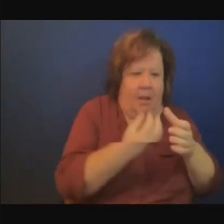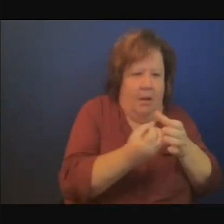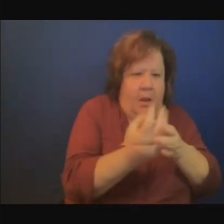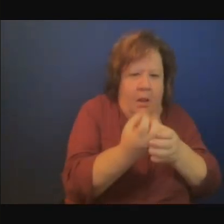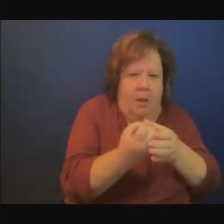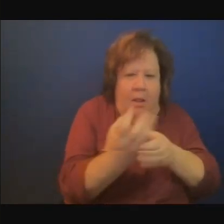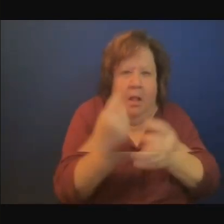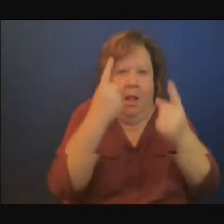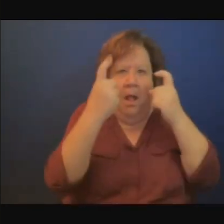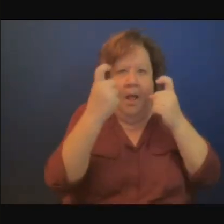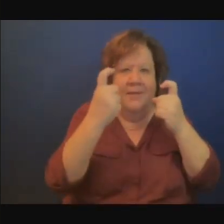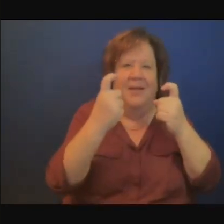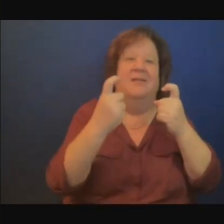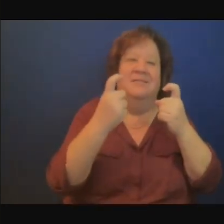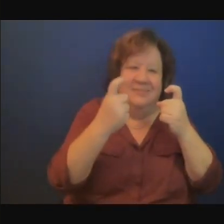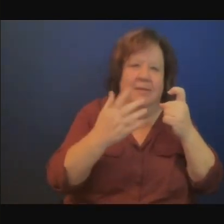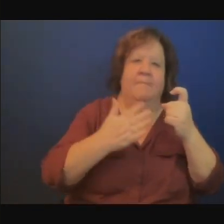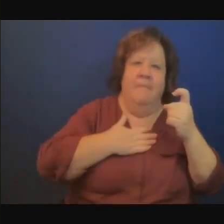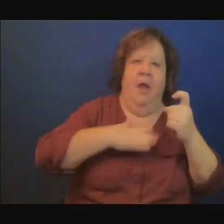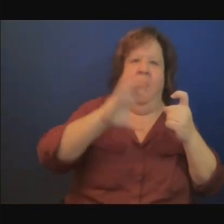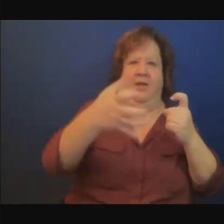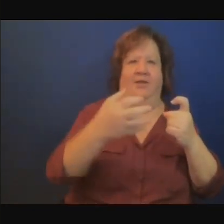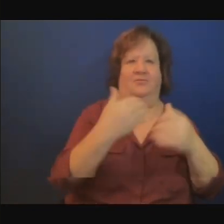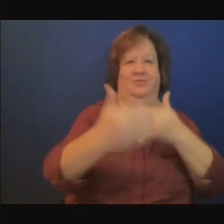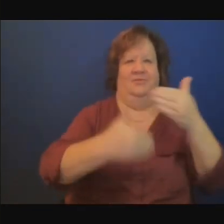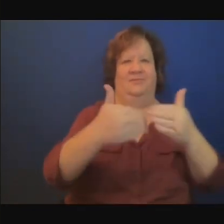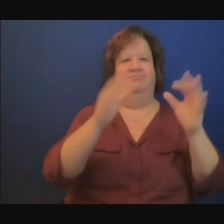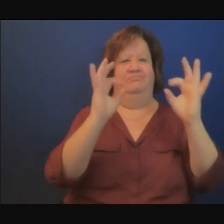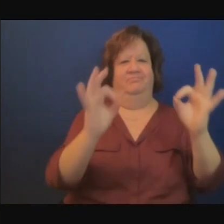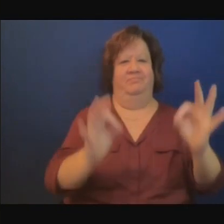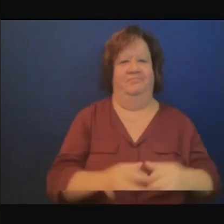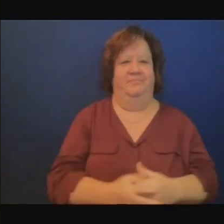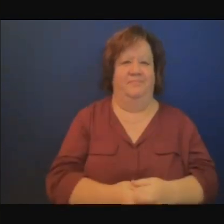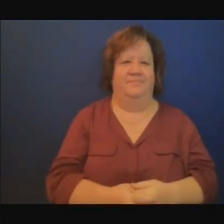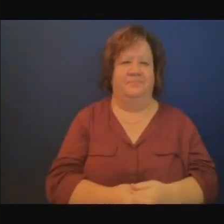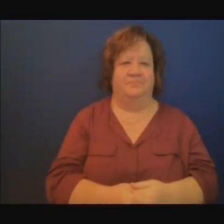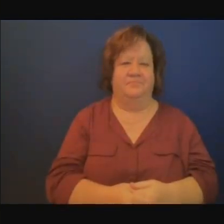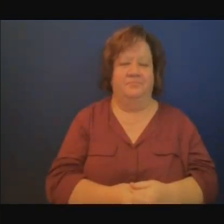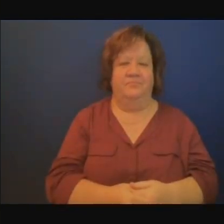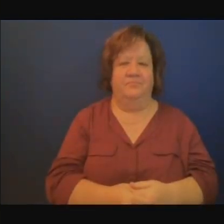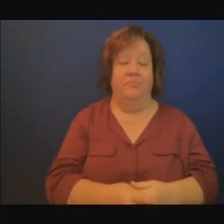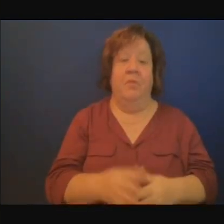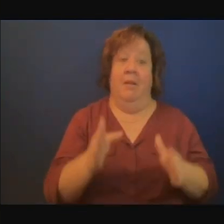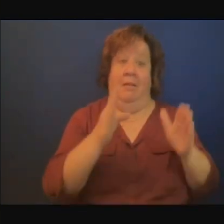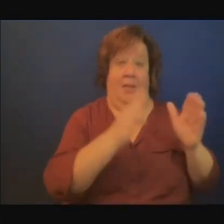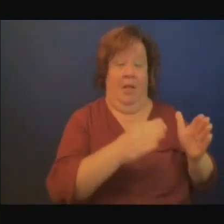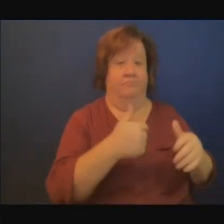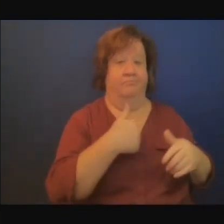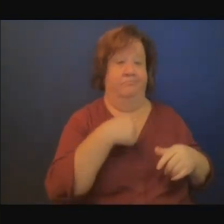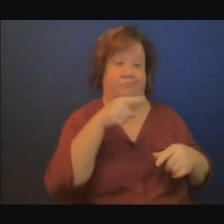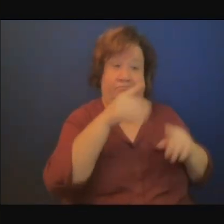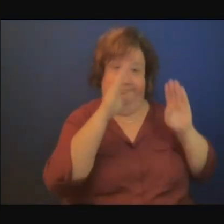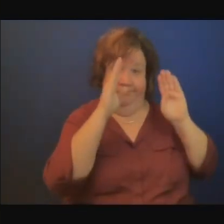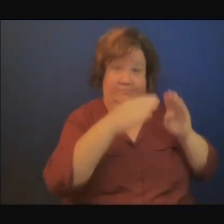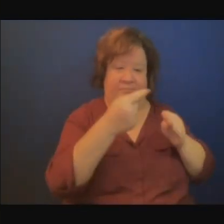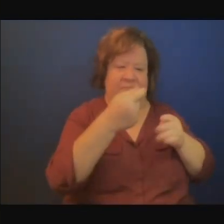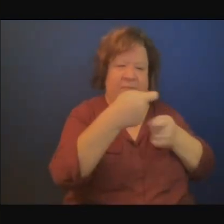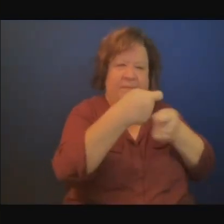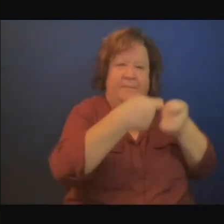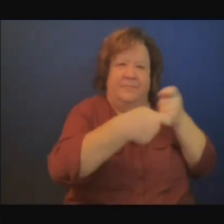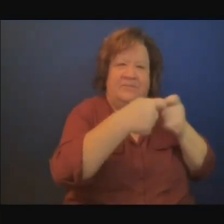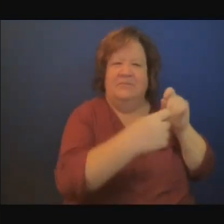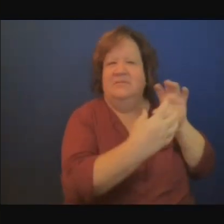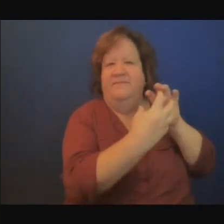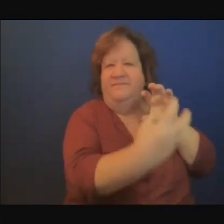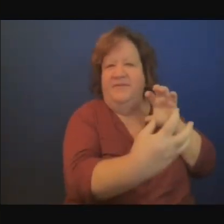plus d'une dizaine de conférences de parties je me souviens il y a dizaines de cela on dit ce n'est pas éthique et ce n'est pas moral